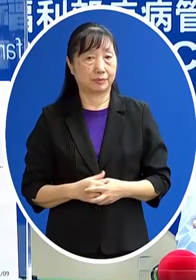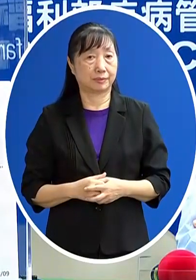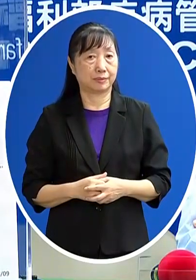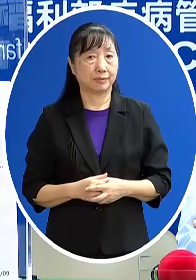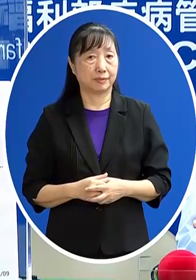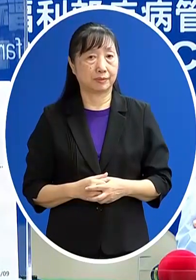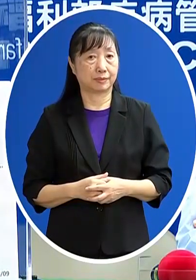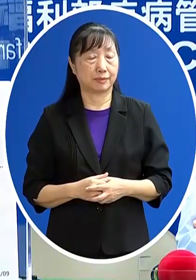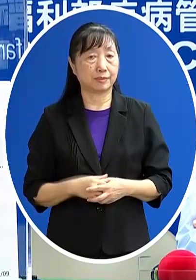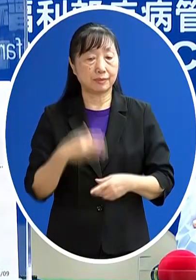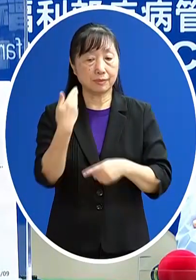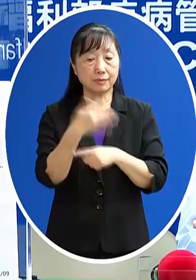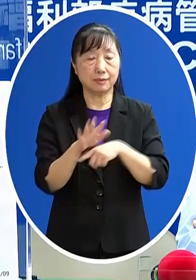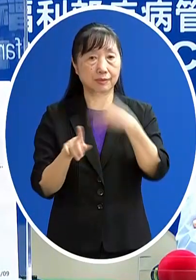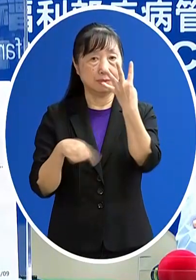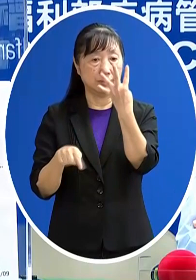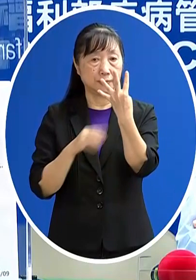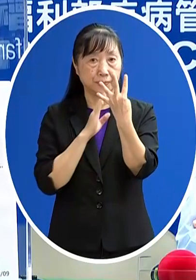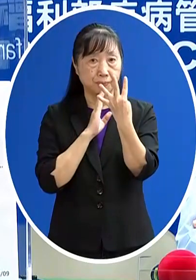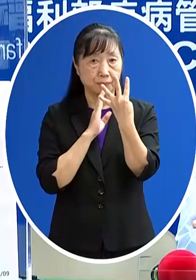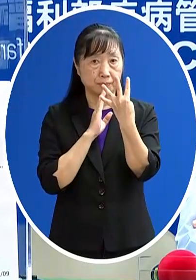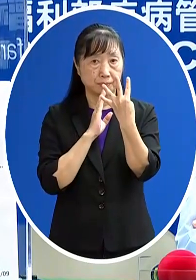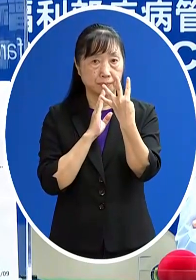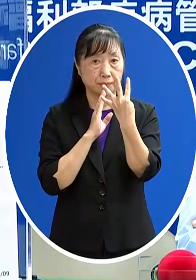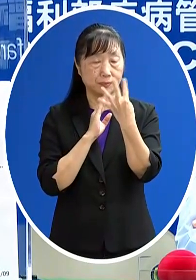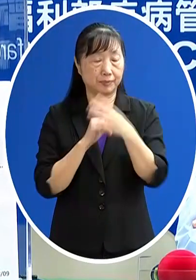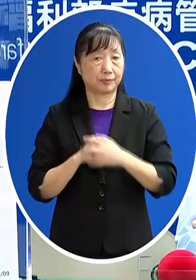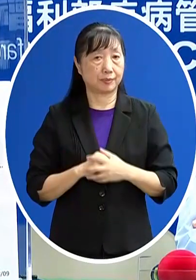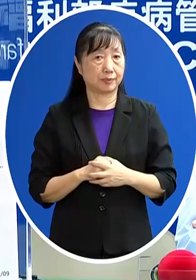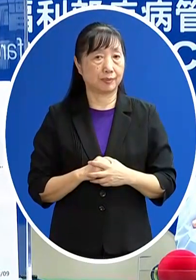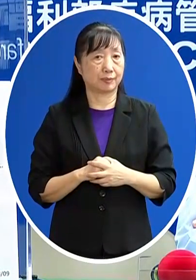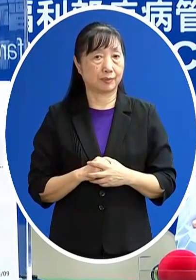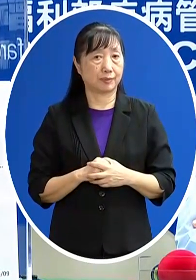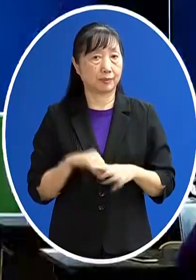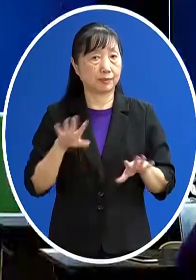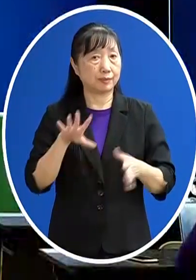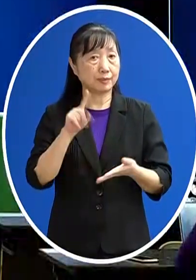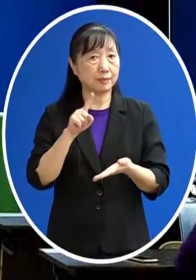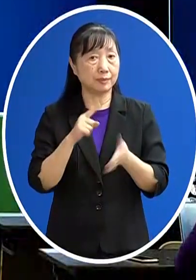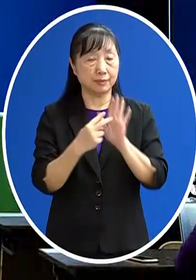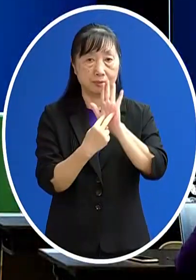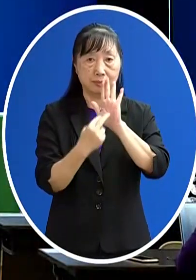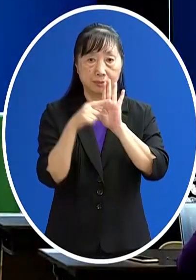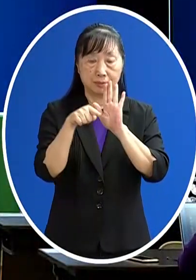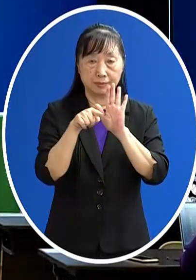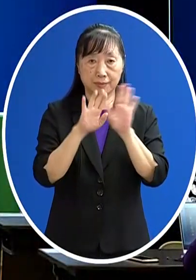至於這4例死亡的個案情形 那個是不是要先是羅副要先報告一下